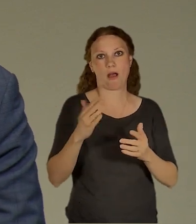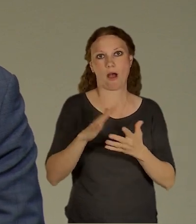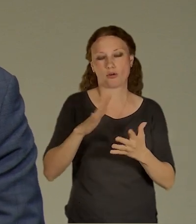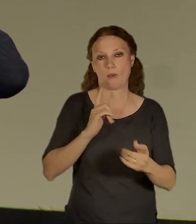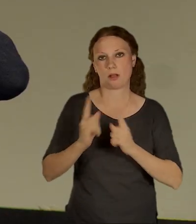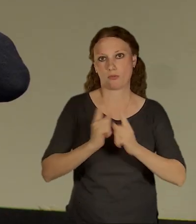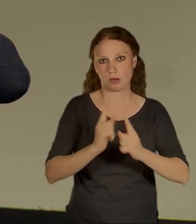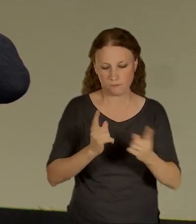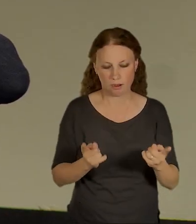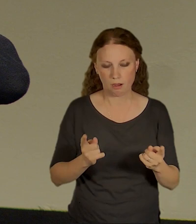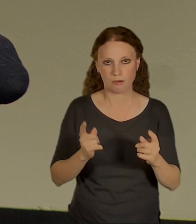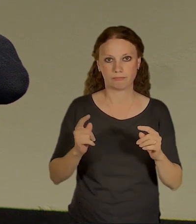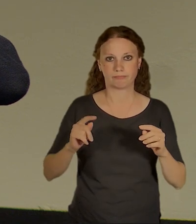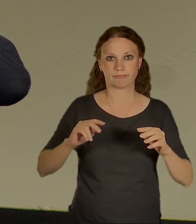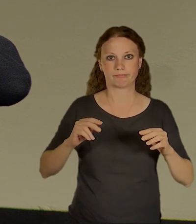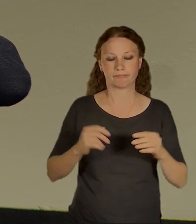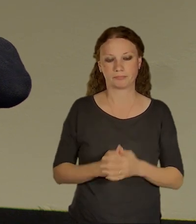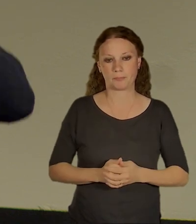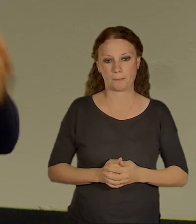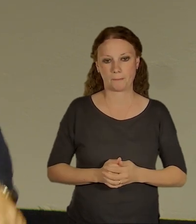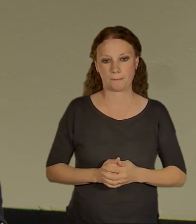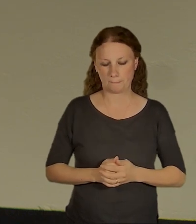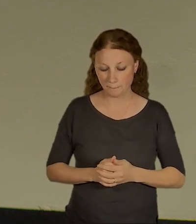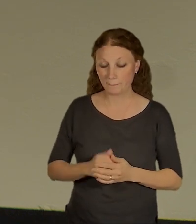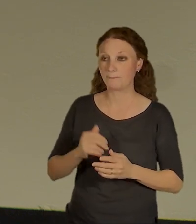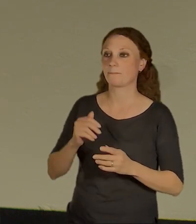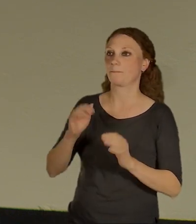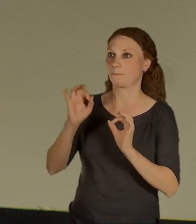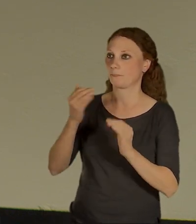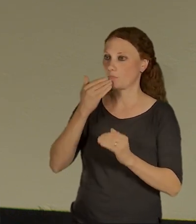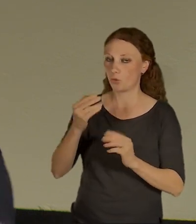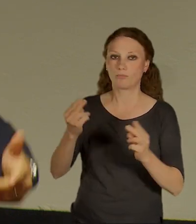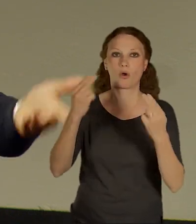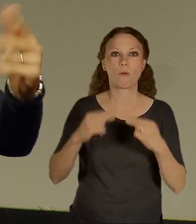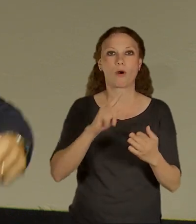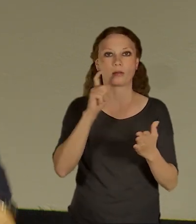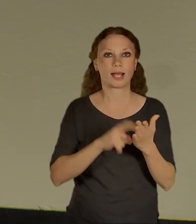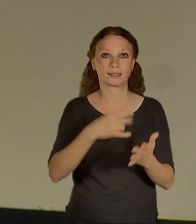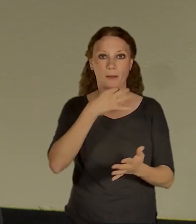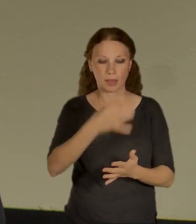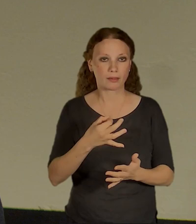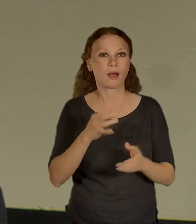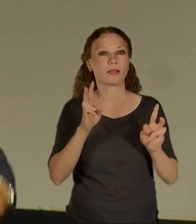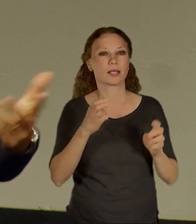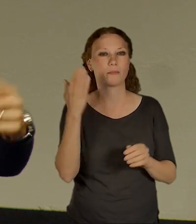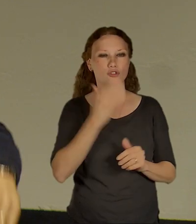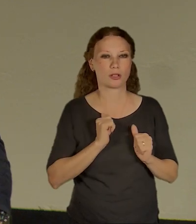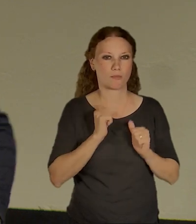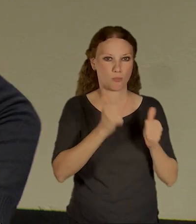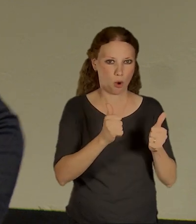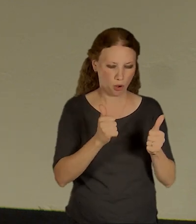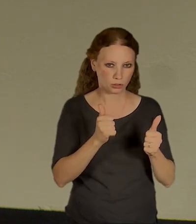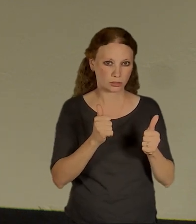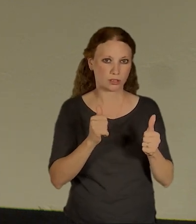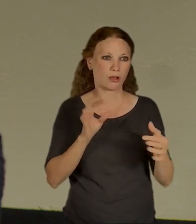Poměrně hezký dotaz nás na slajdu vrací na Černý most. My jsme viděli, že tam se skutečně dochází k nějakým změnám v rámci té